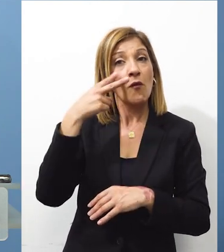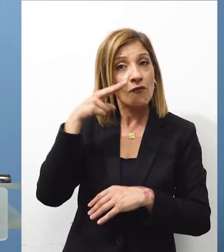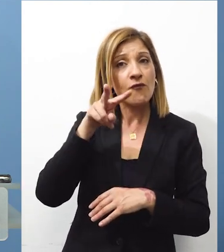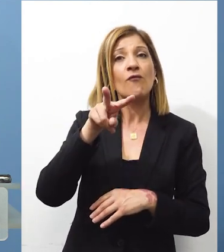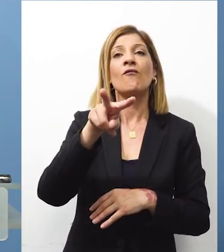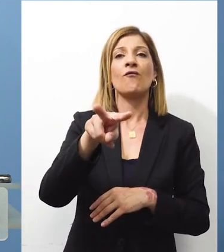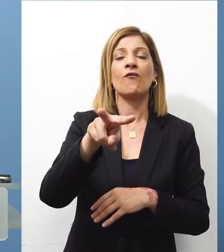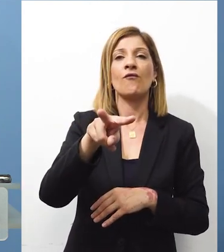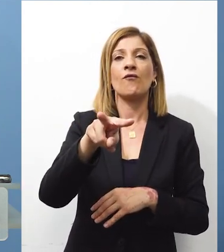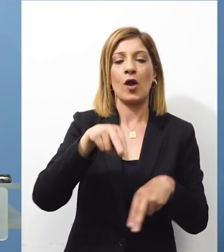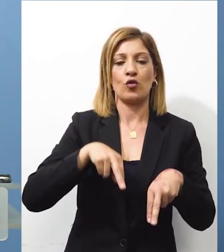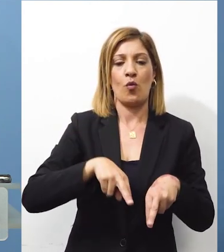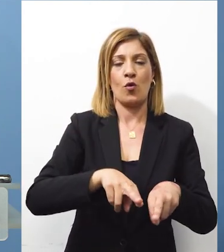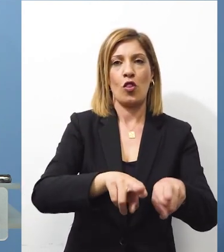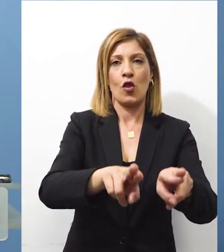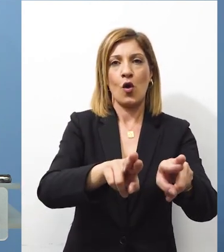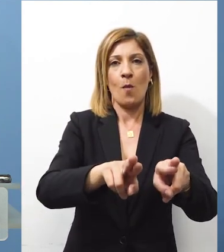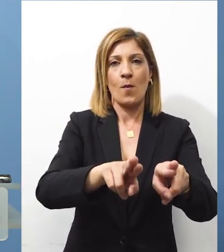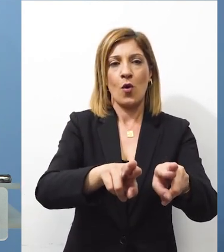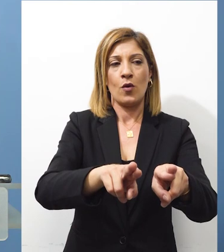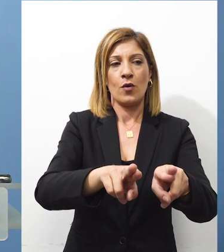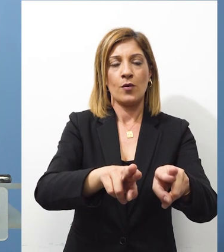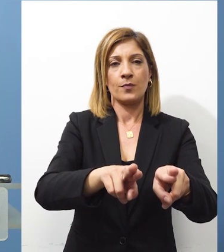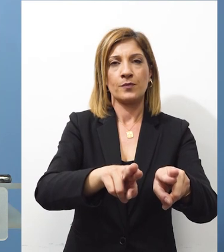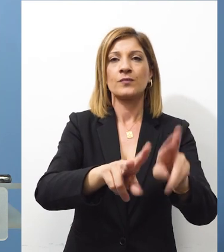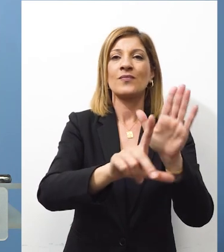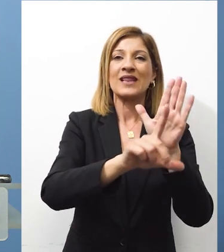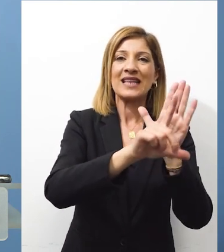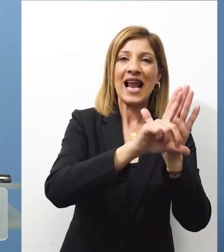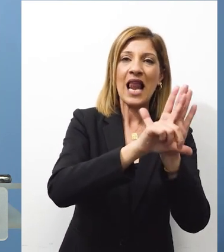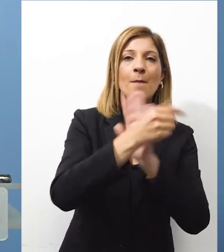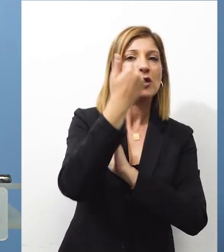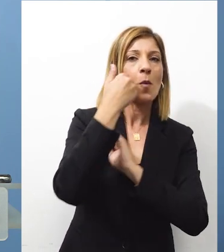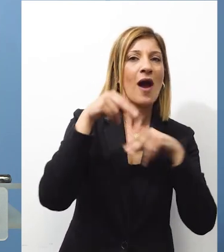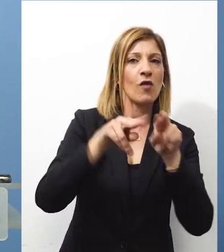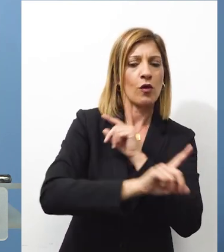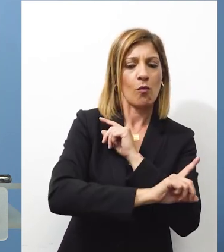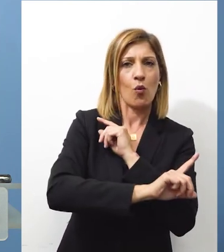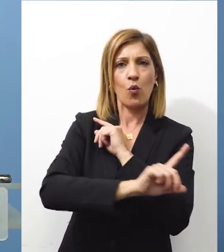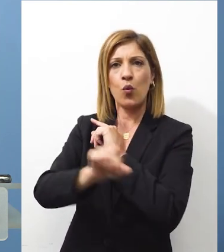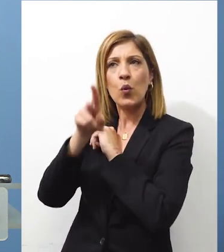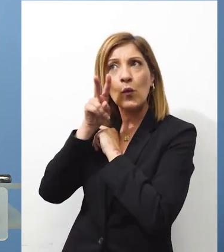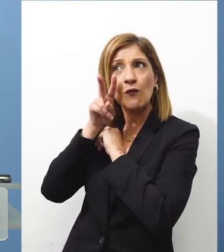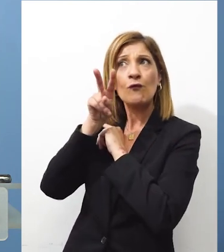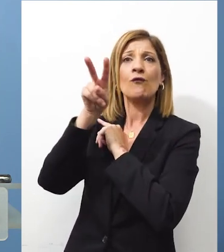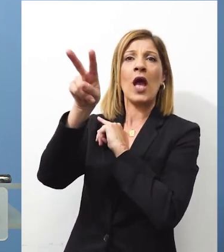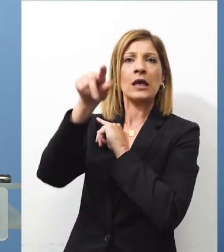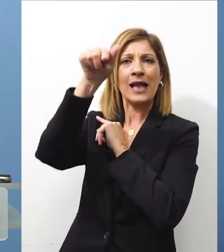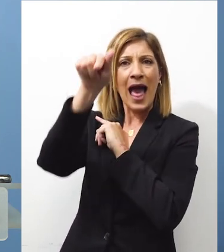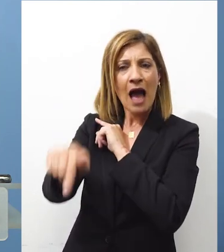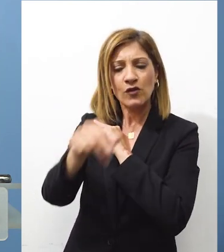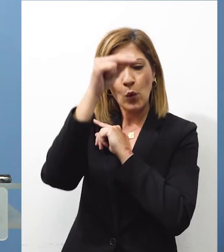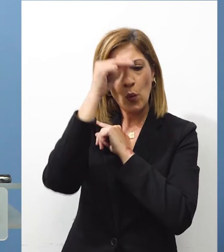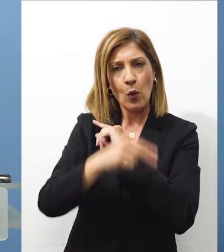από τον κύριο δρόμο Λεμεσού Παφ Αυτό το συγκρότημα